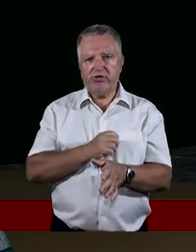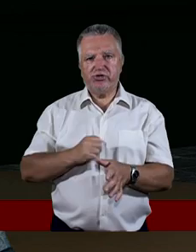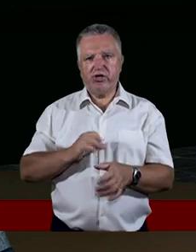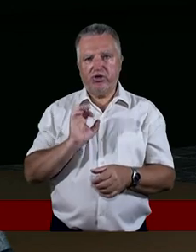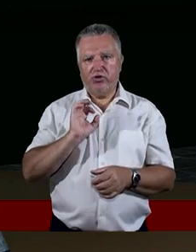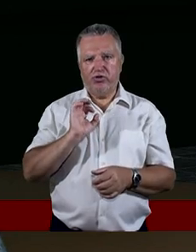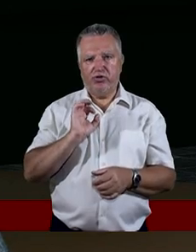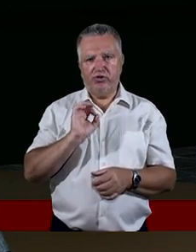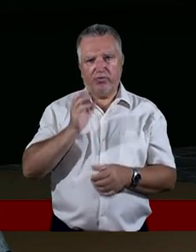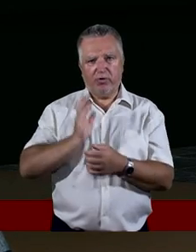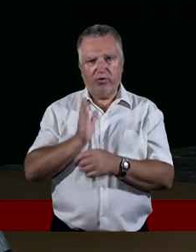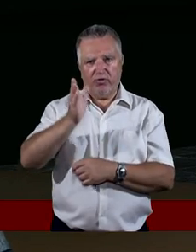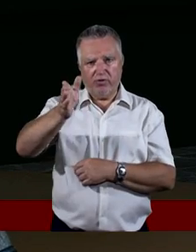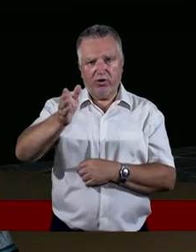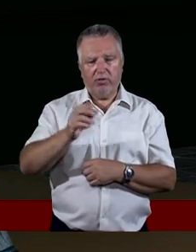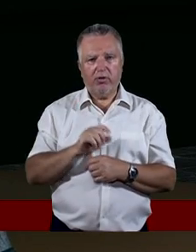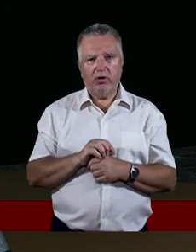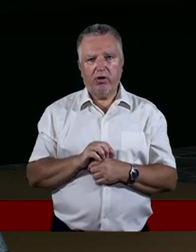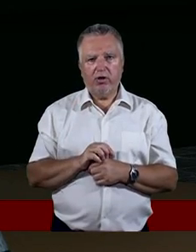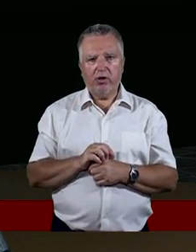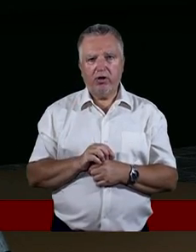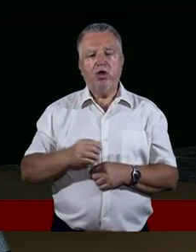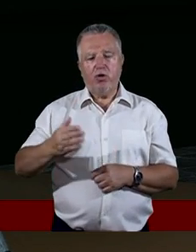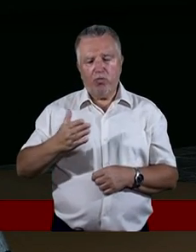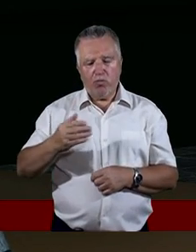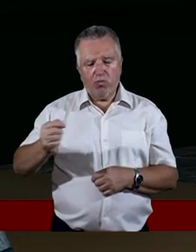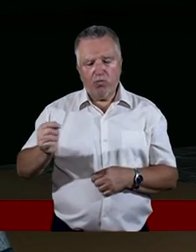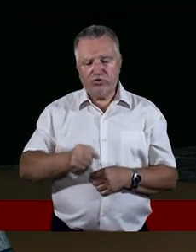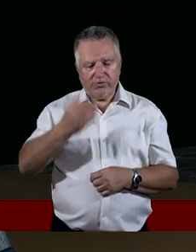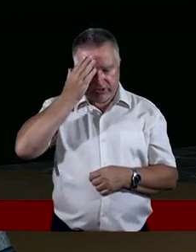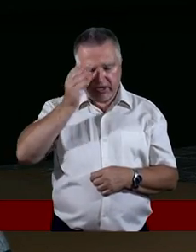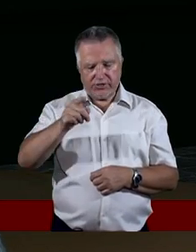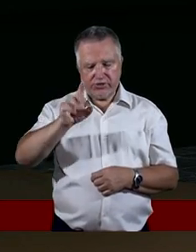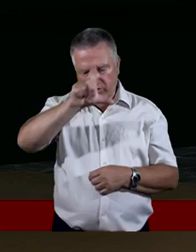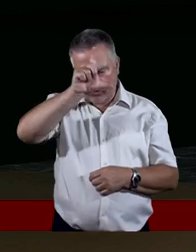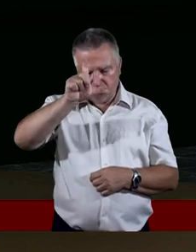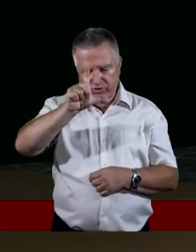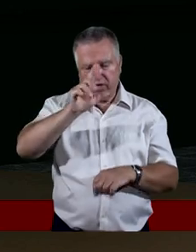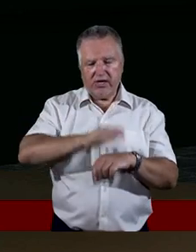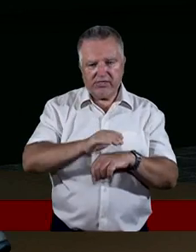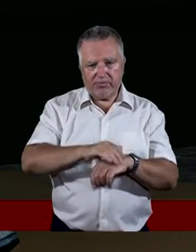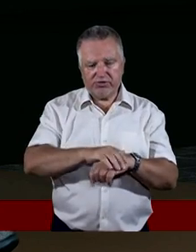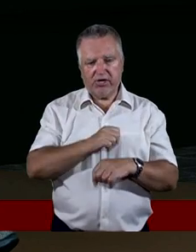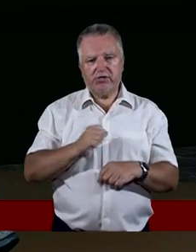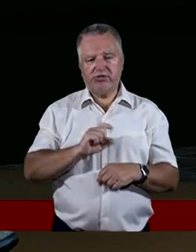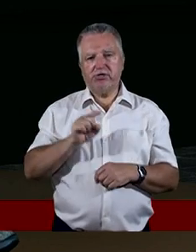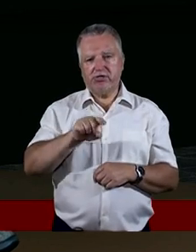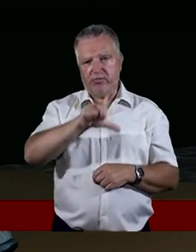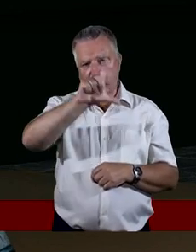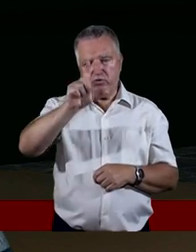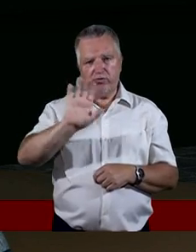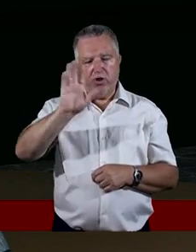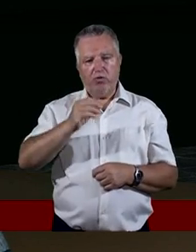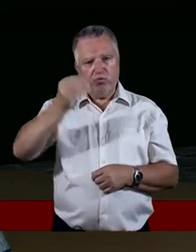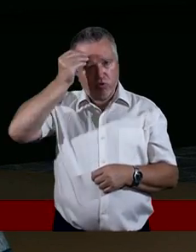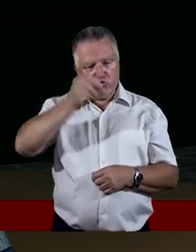dobrą nowiną z innymi, to trzeba tych ludzi znać. Trzeba się z nimi zaprzyjaźnić. Bóg uczy